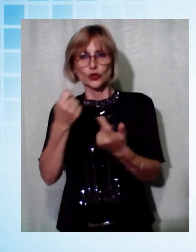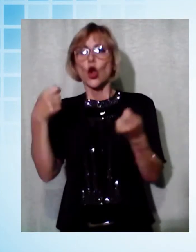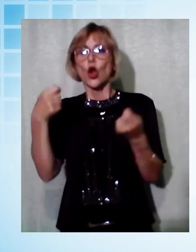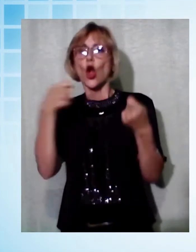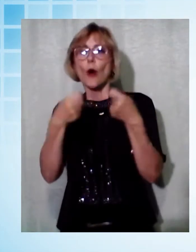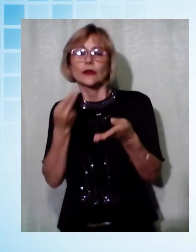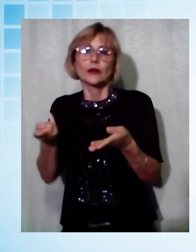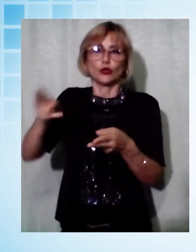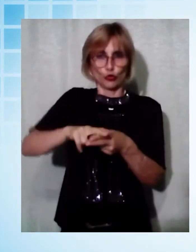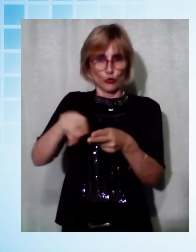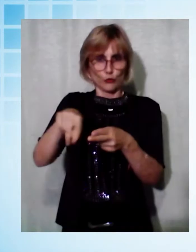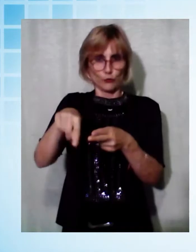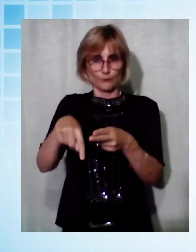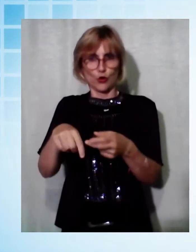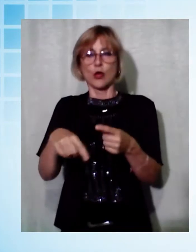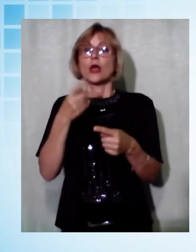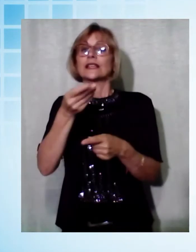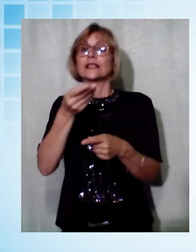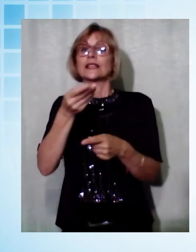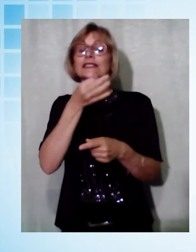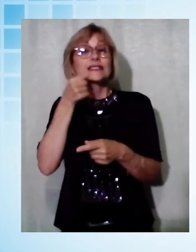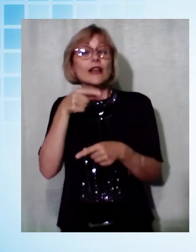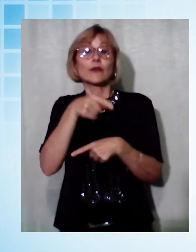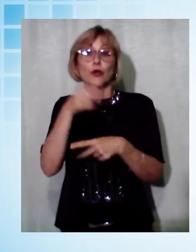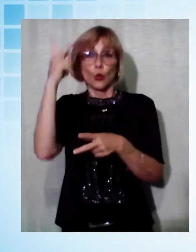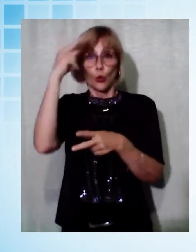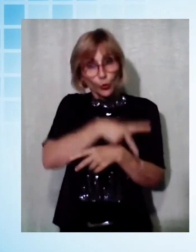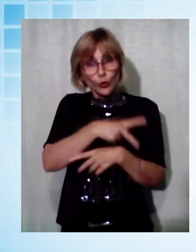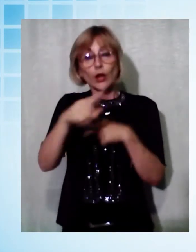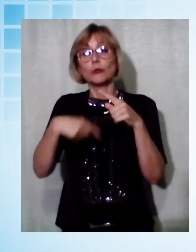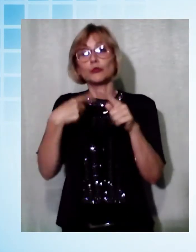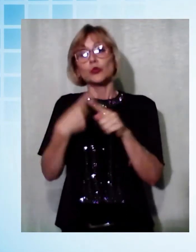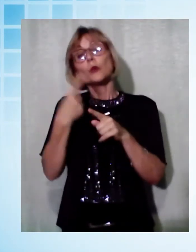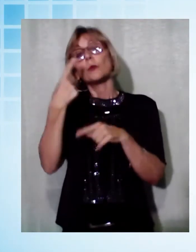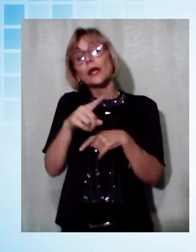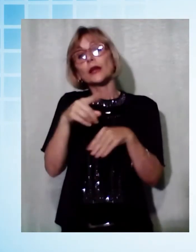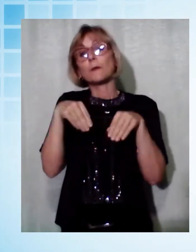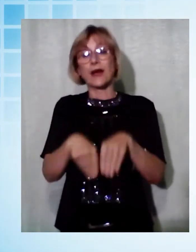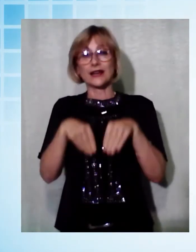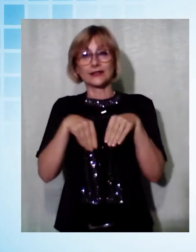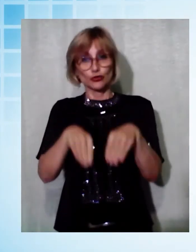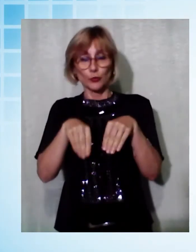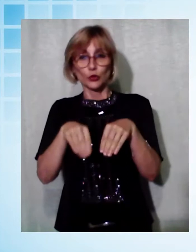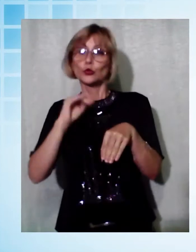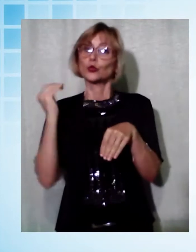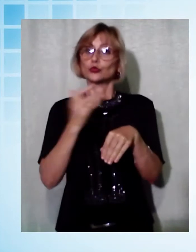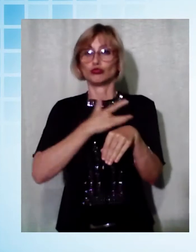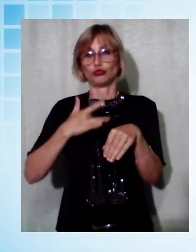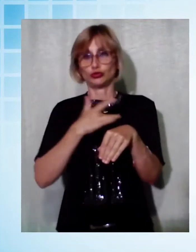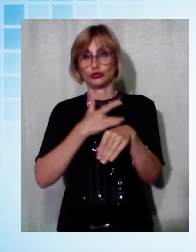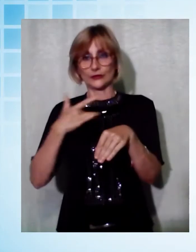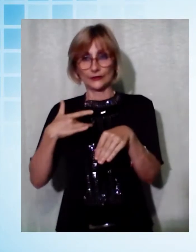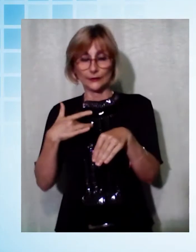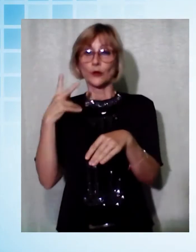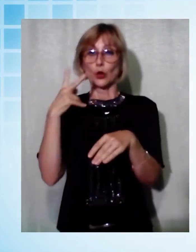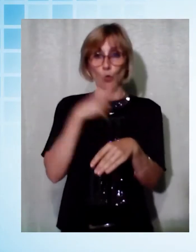identitaria per Lucca e per farla in qualche modo partecipare a tutti i cittadini. Lucchesi e non